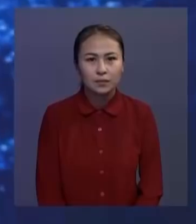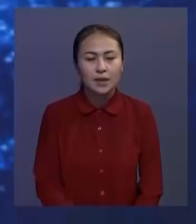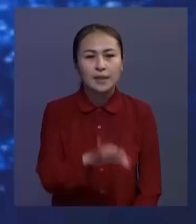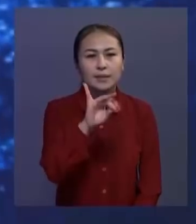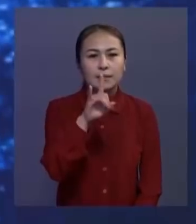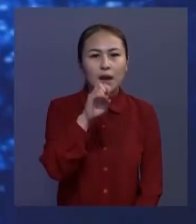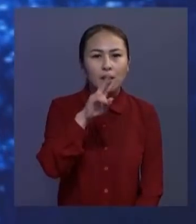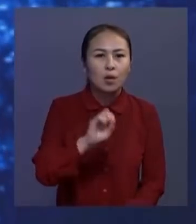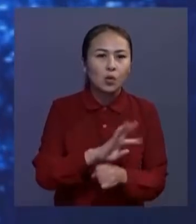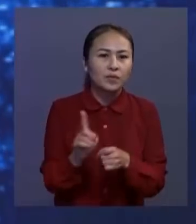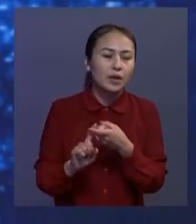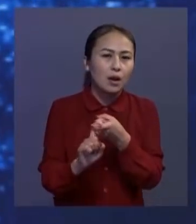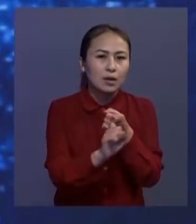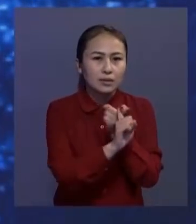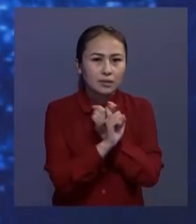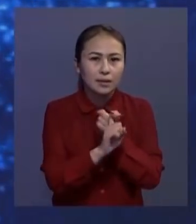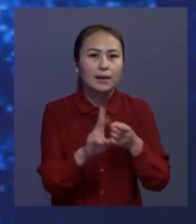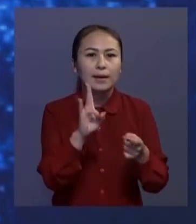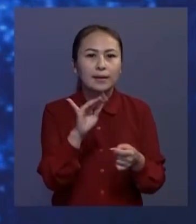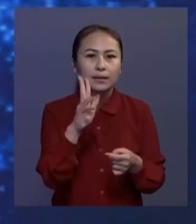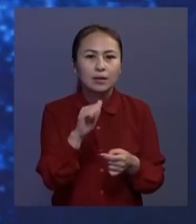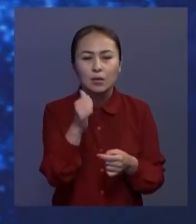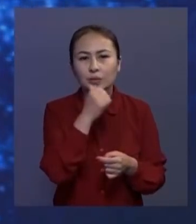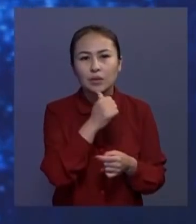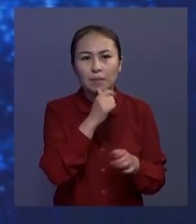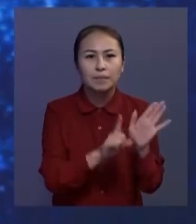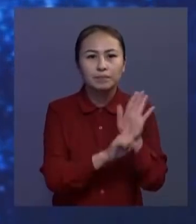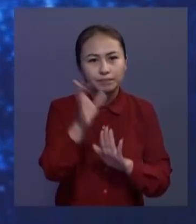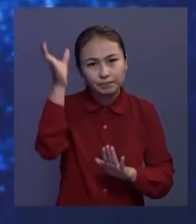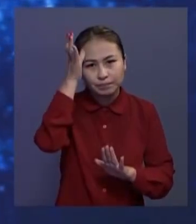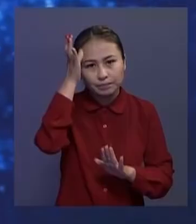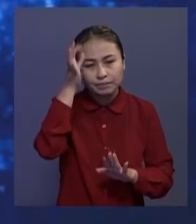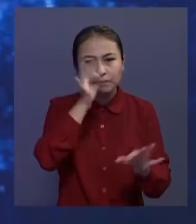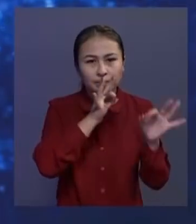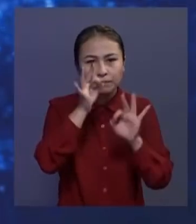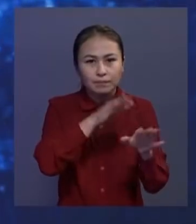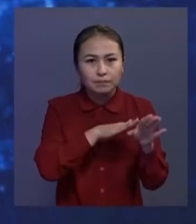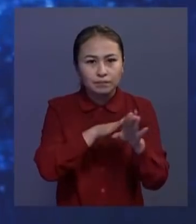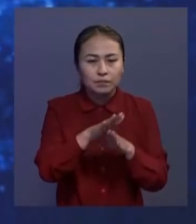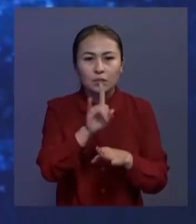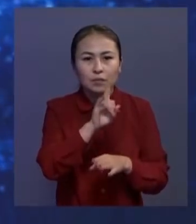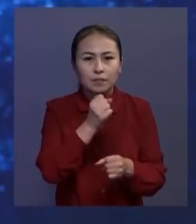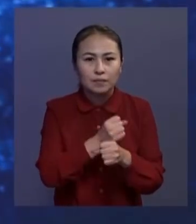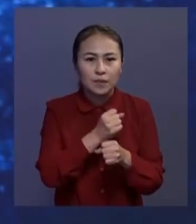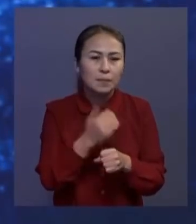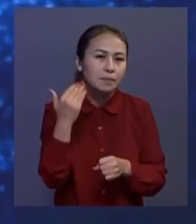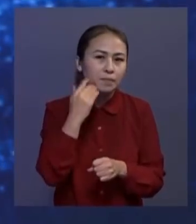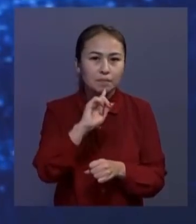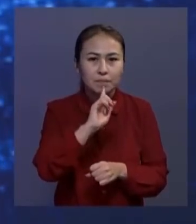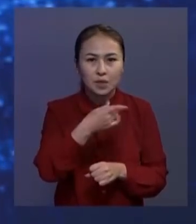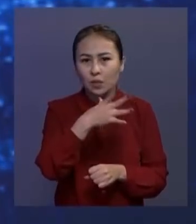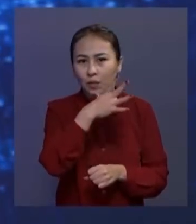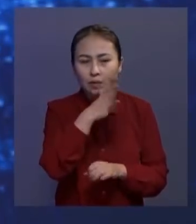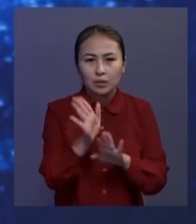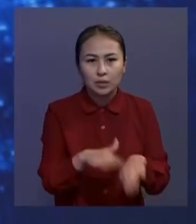Израил коронавируске ғарсы вакцинаны клиникалық сынақтан өткізе бастады. Қалымдар препарат толық зерттеуден өте үшін шамамен бір жылы